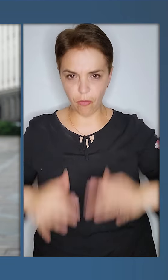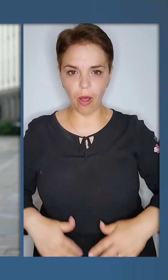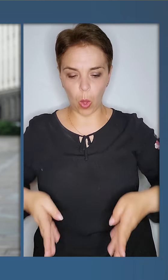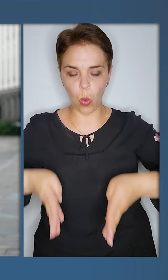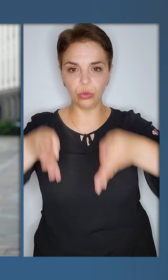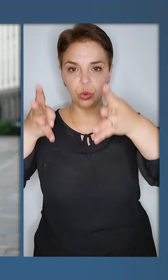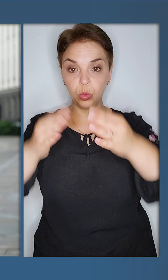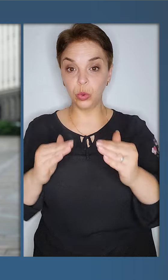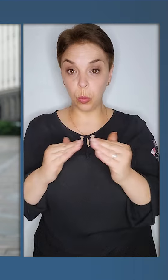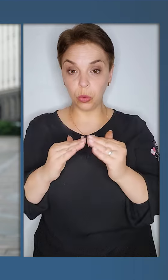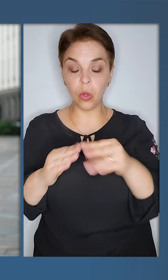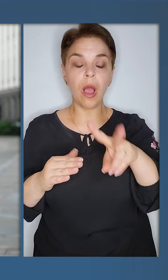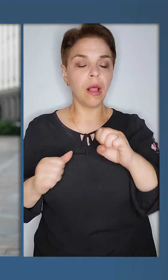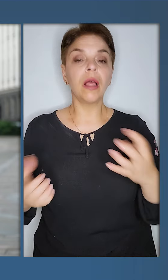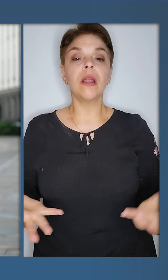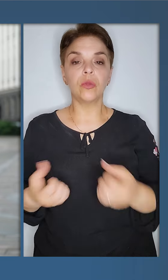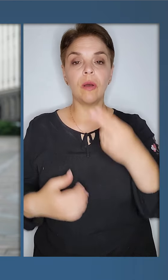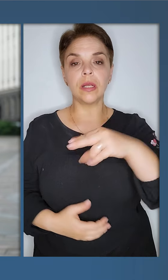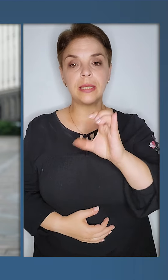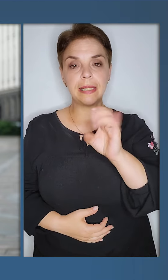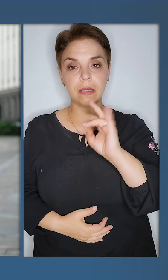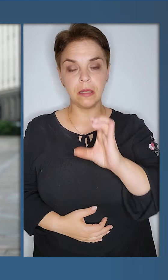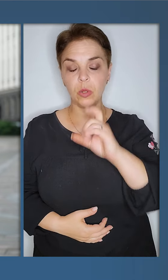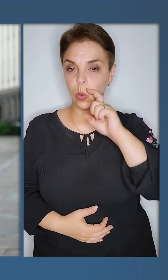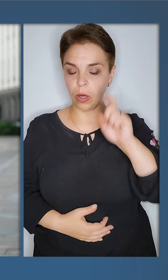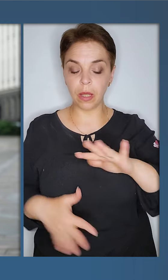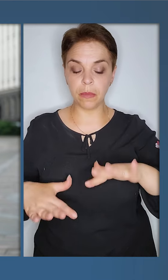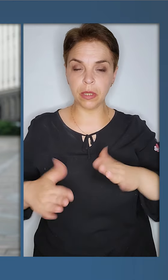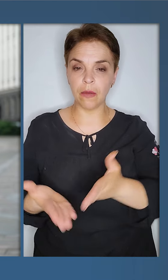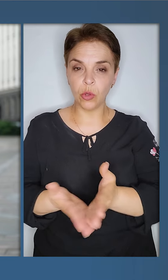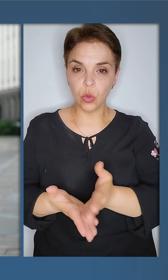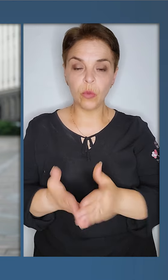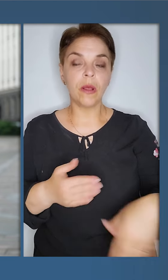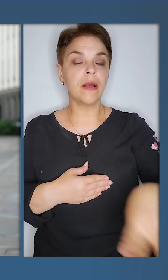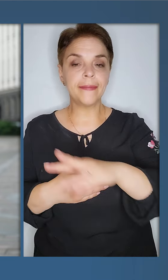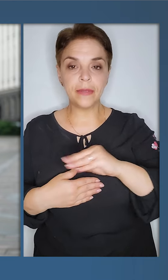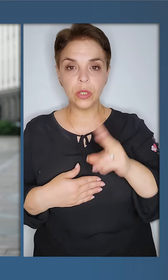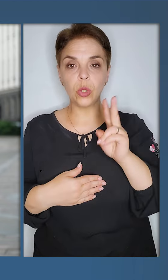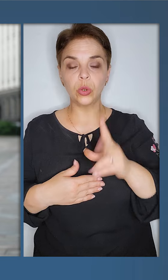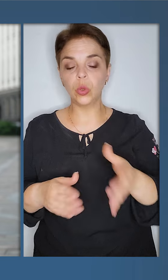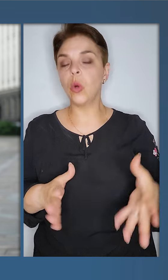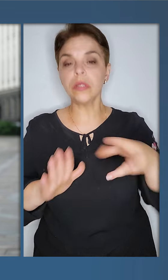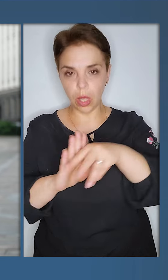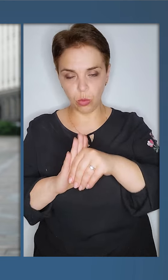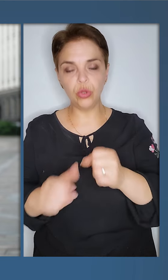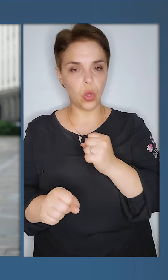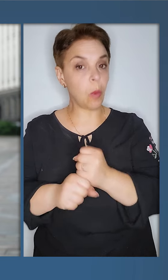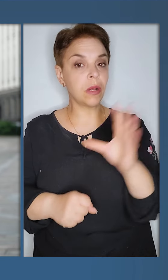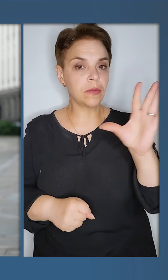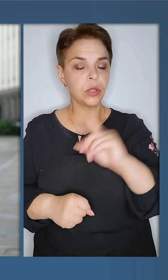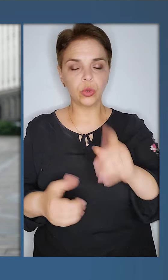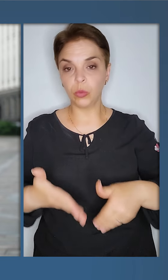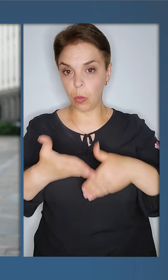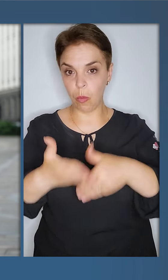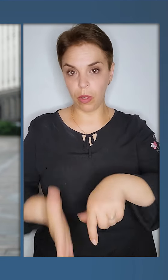конструкції будинку. Але рятувальники ДСНС України, місцеві служби, всі, хто залучений, роблять це,